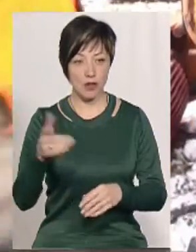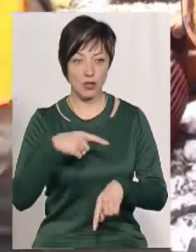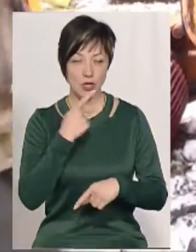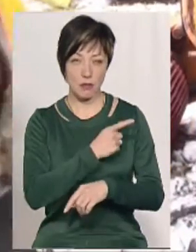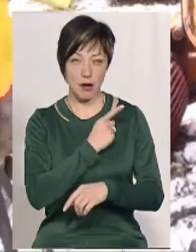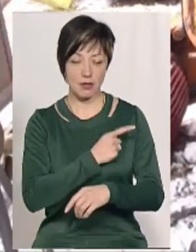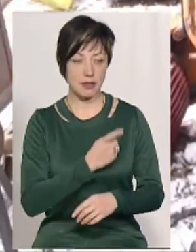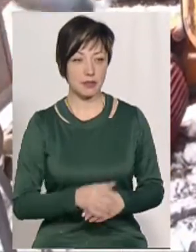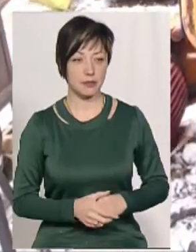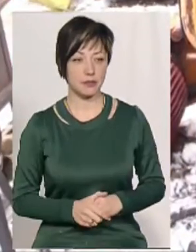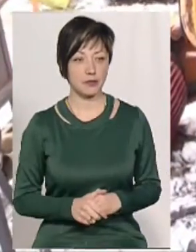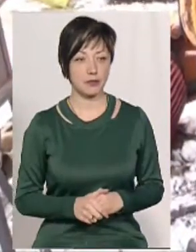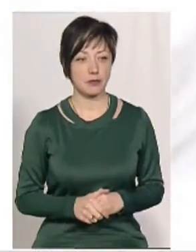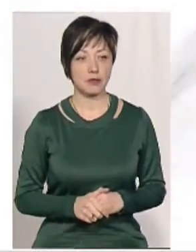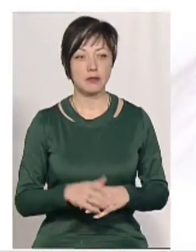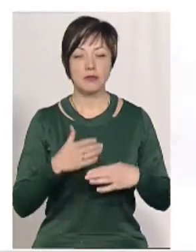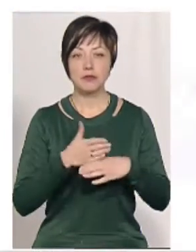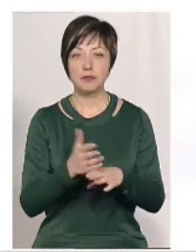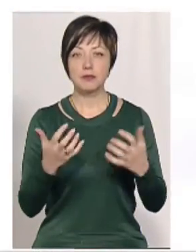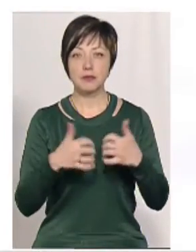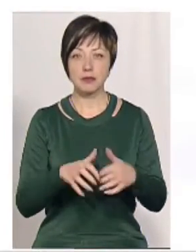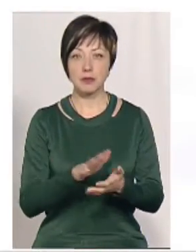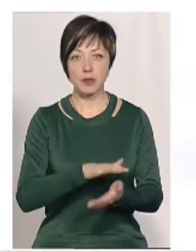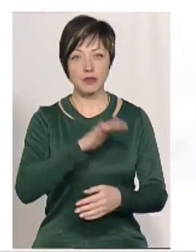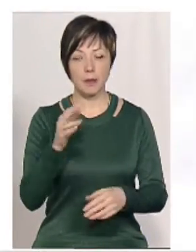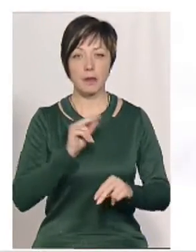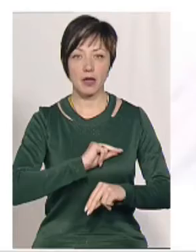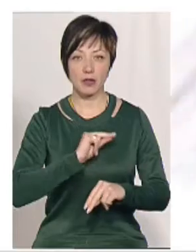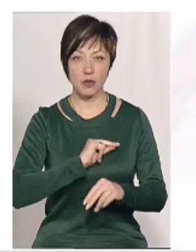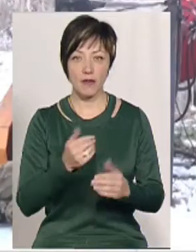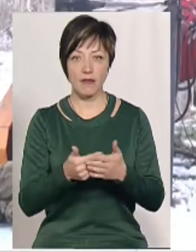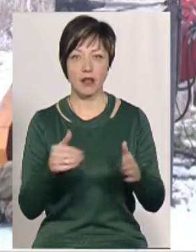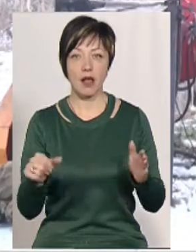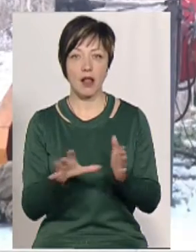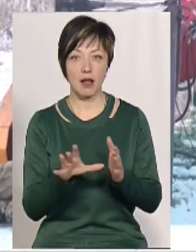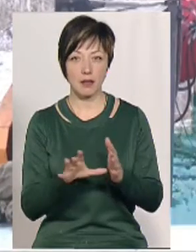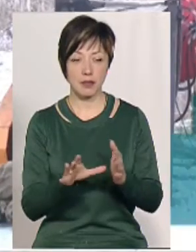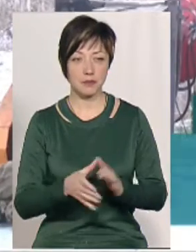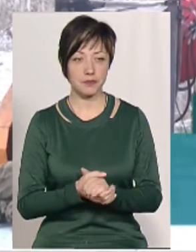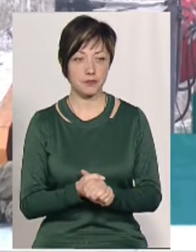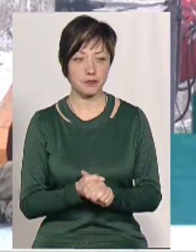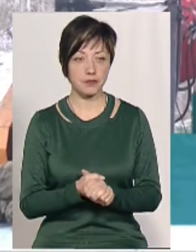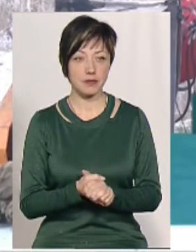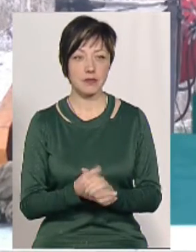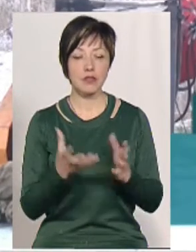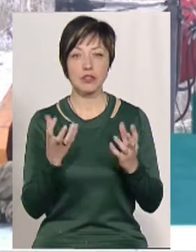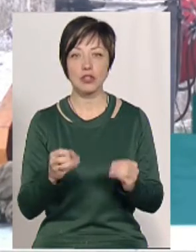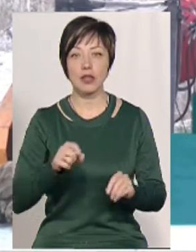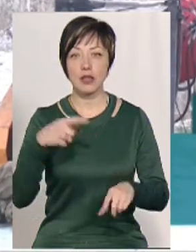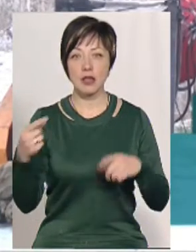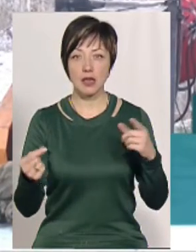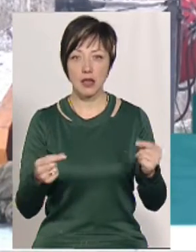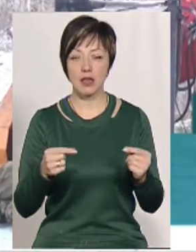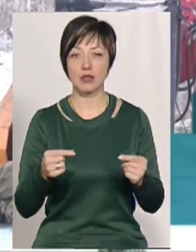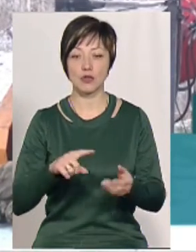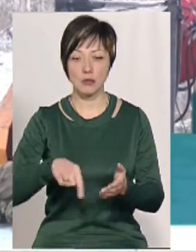каже майстер Едуард Дашевський. Дробильна машина на сміттєзвалищі працює від електриків. «Крім ялинок, я кажу, гілля ще, з городу всіх